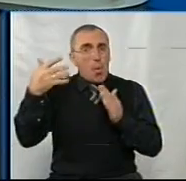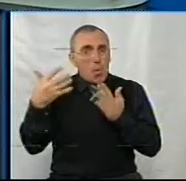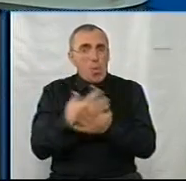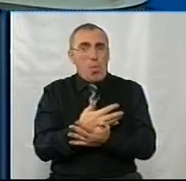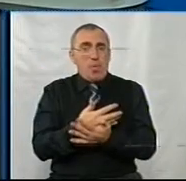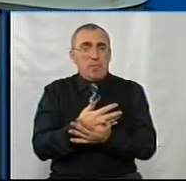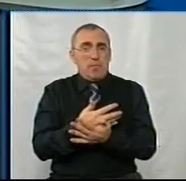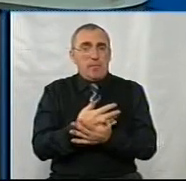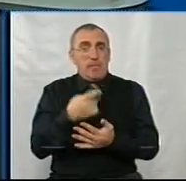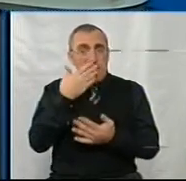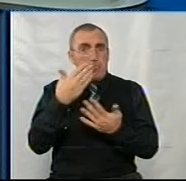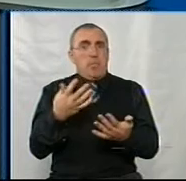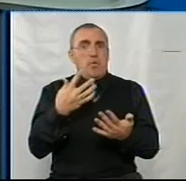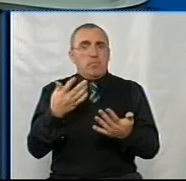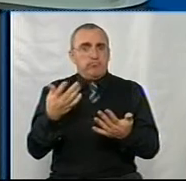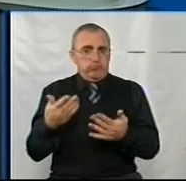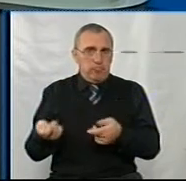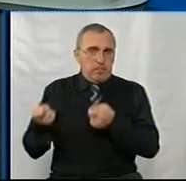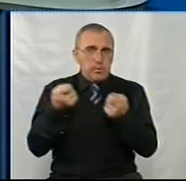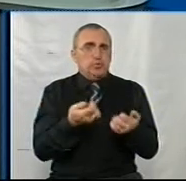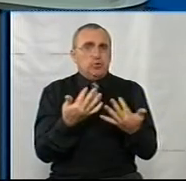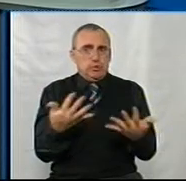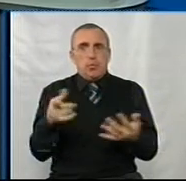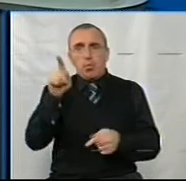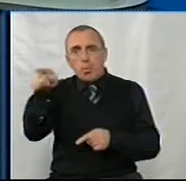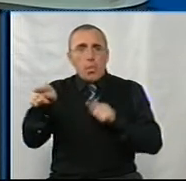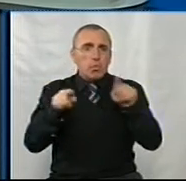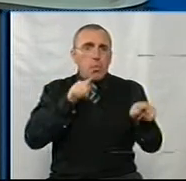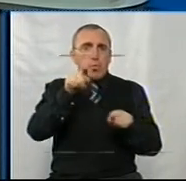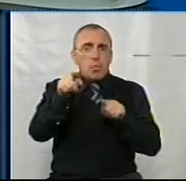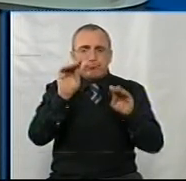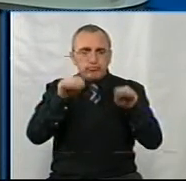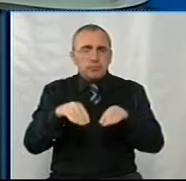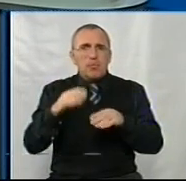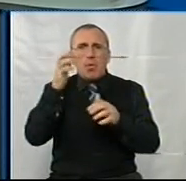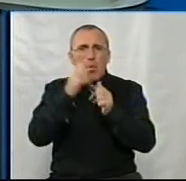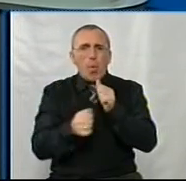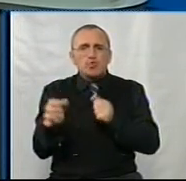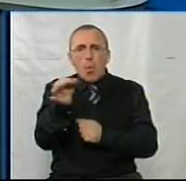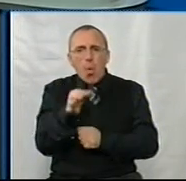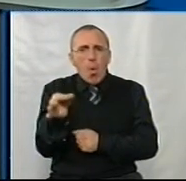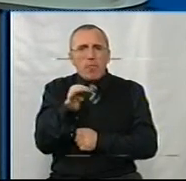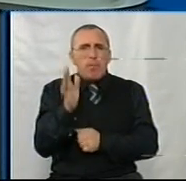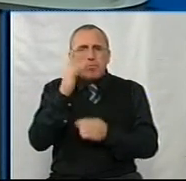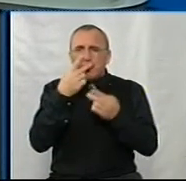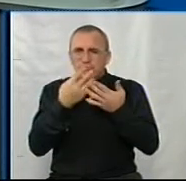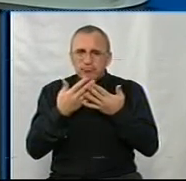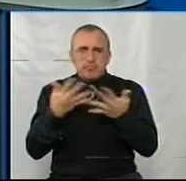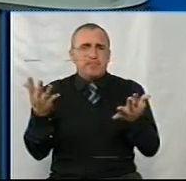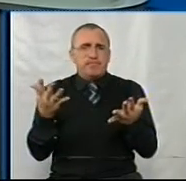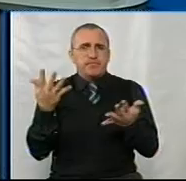що… Копійка буде висвітлена.